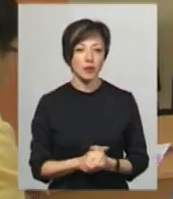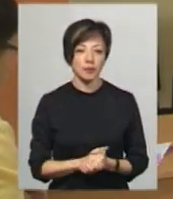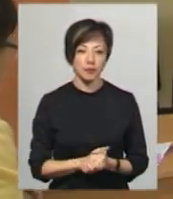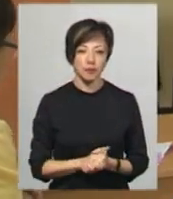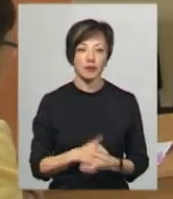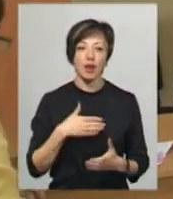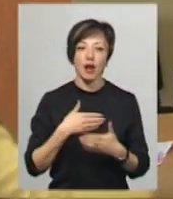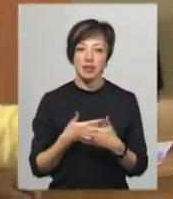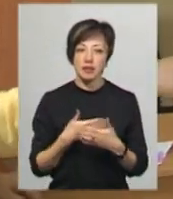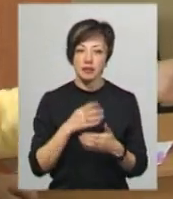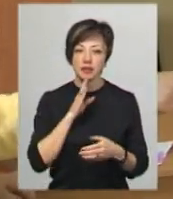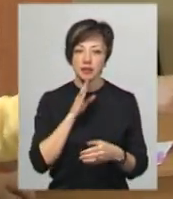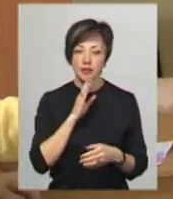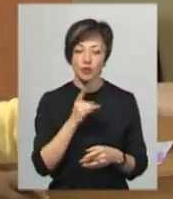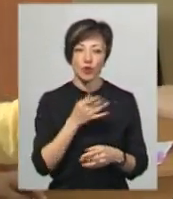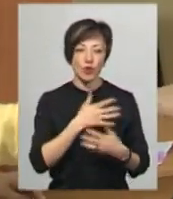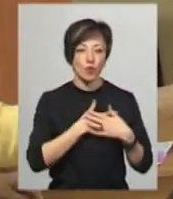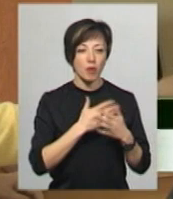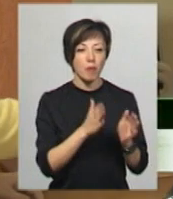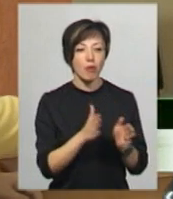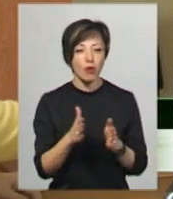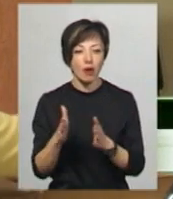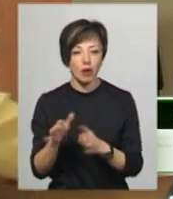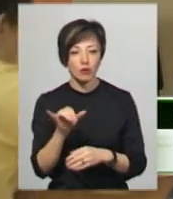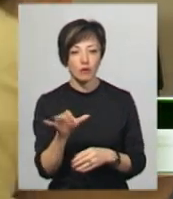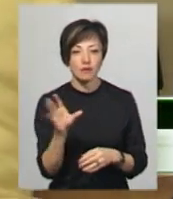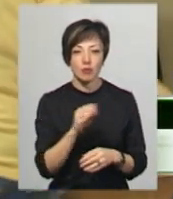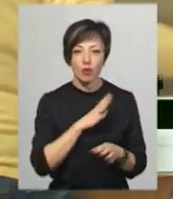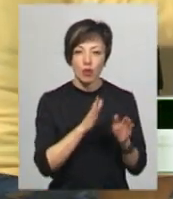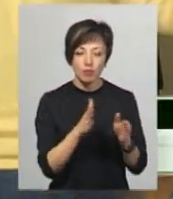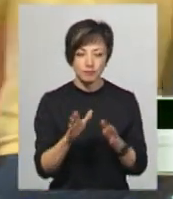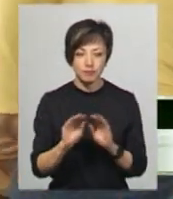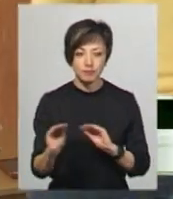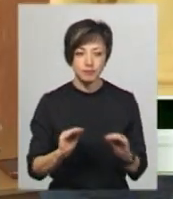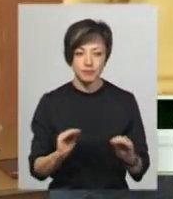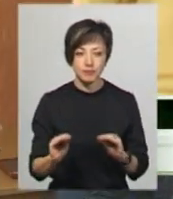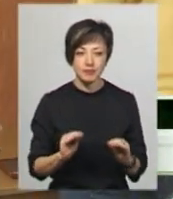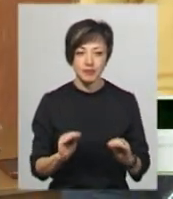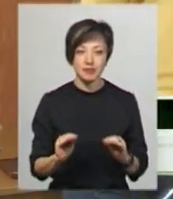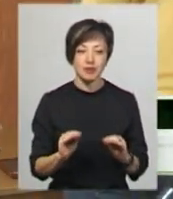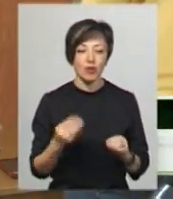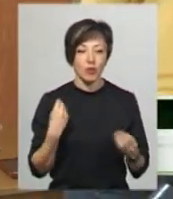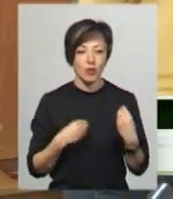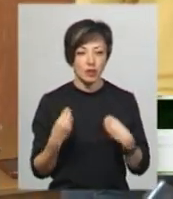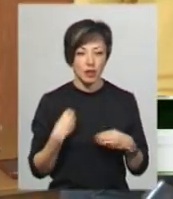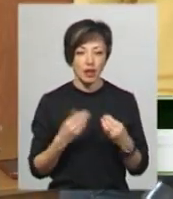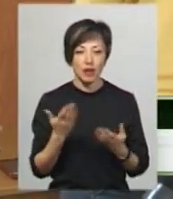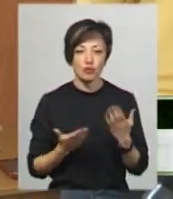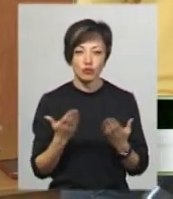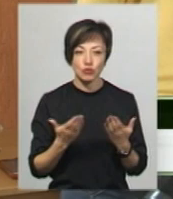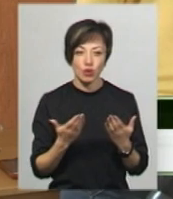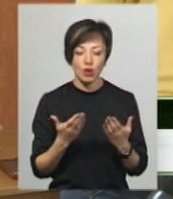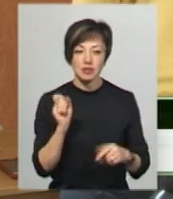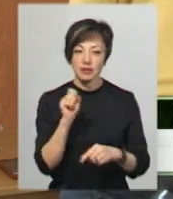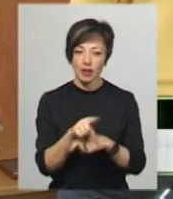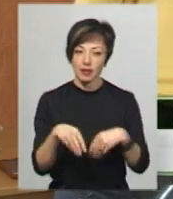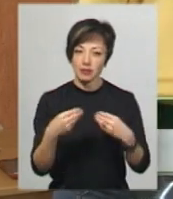активна дівчинка, вона дуже любить мене порядок, щоб в неї все було поскладено одежа. Якщо даду якесь